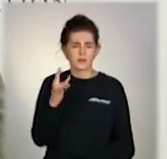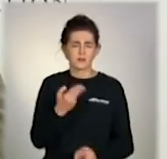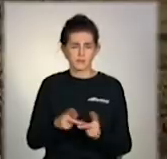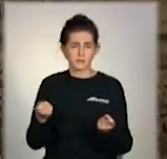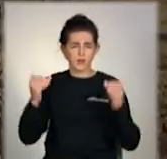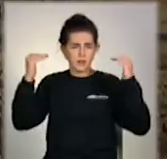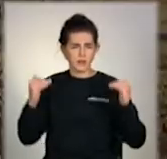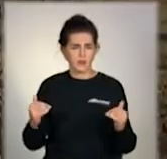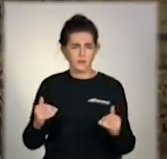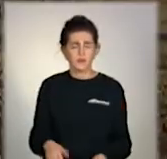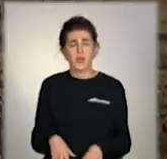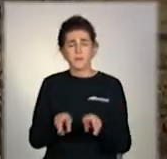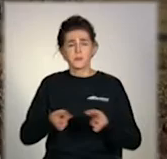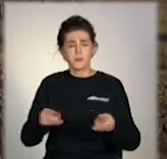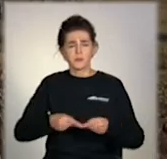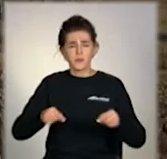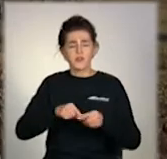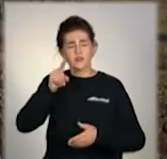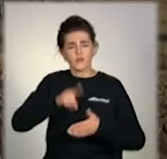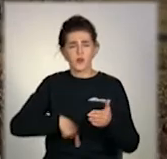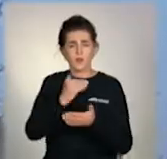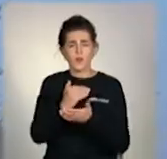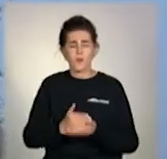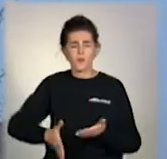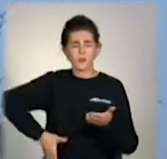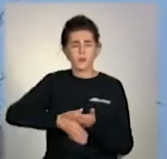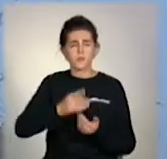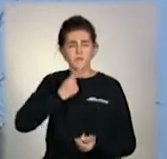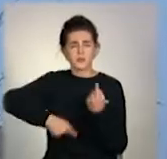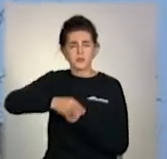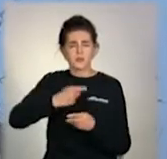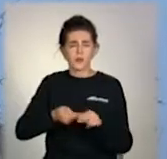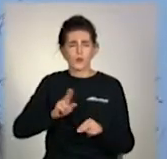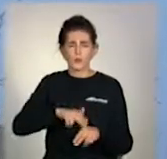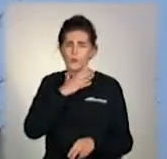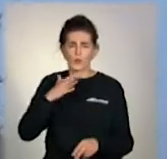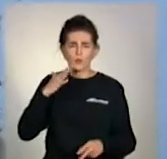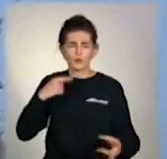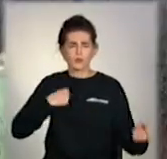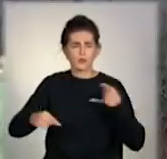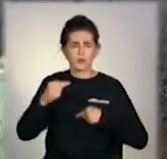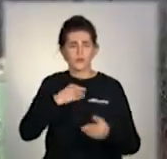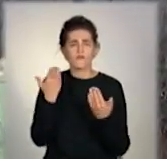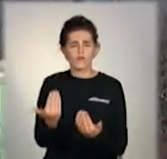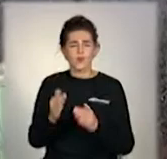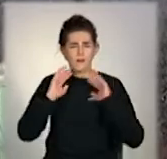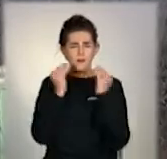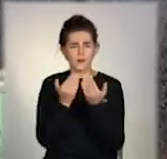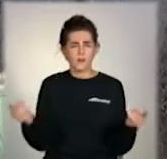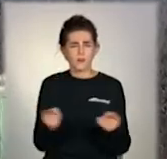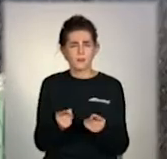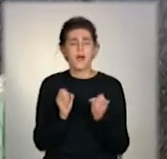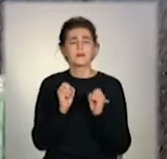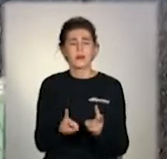нижче. В уряді сподіваються, програма допоможе бізнесу, який чи не найбільше постраждав від карантинних обмежень. Та як